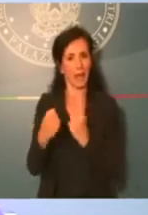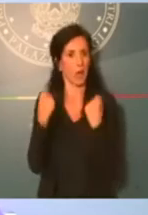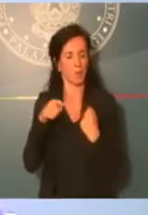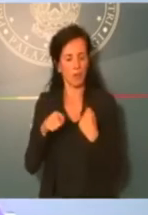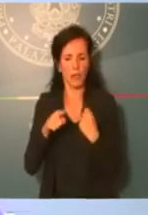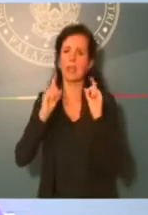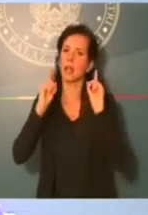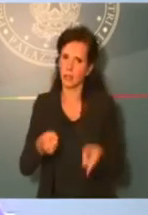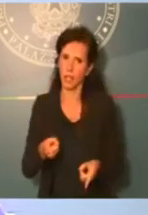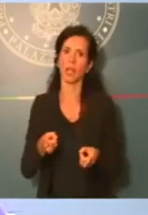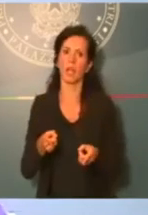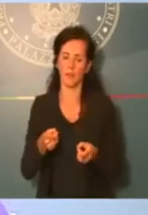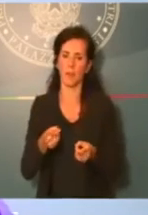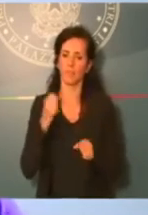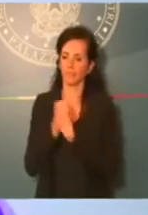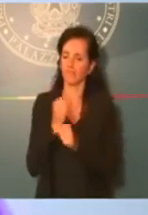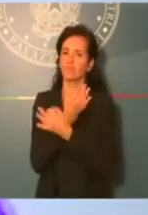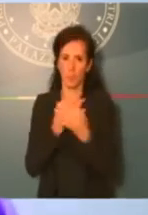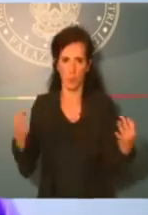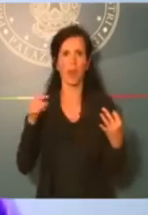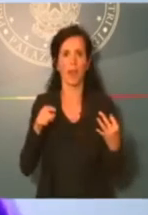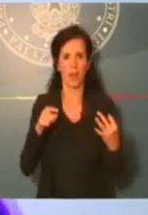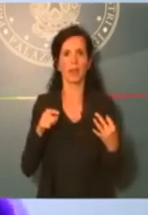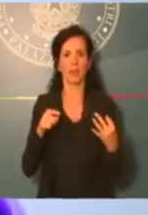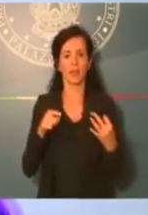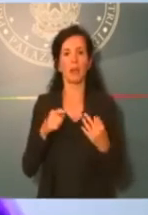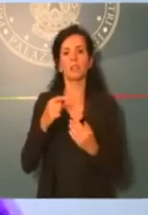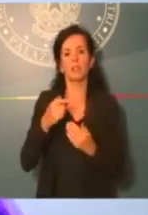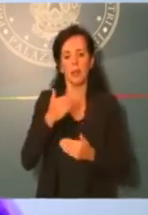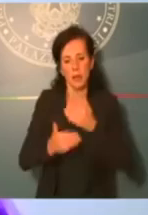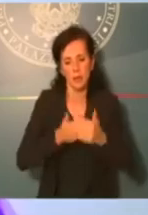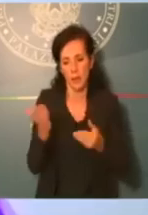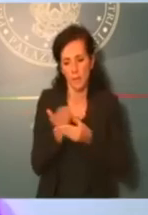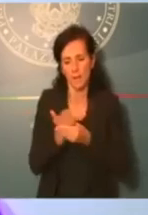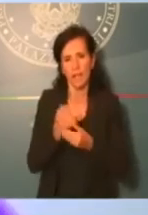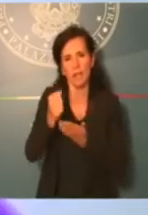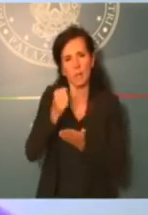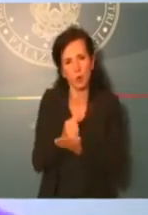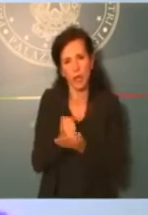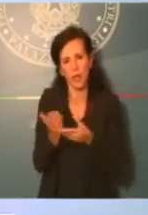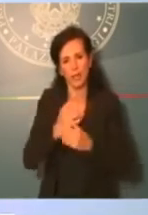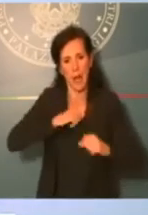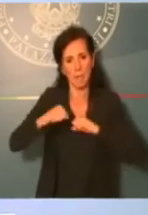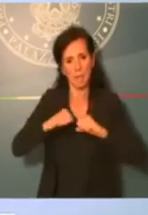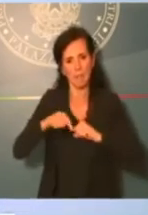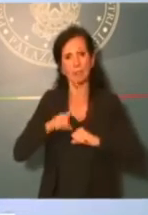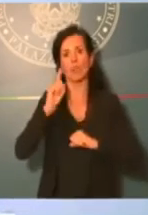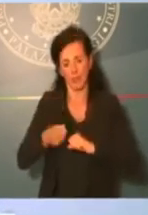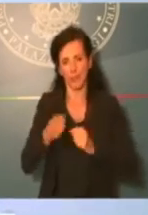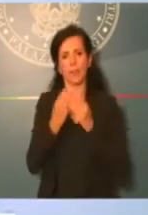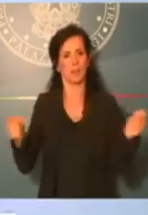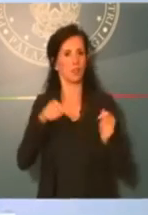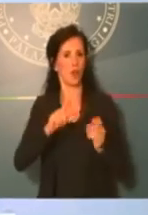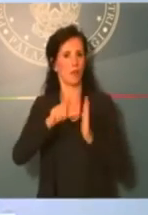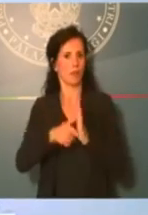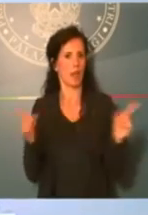necessarie delle semplificazioni burocratiche e amministrative per le autorizzazioni sugli scavi delle microprinci. Su questo